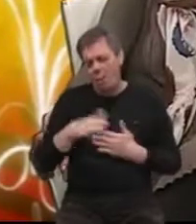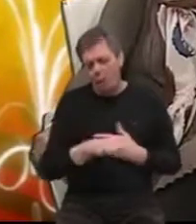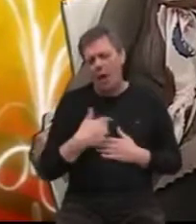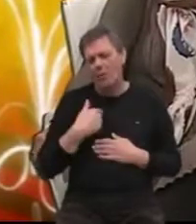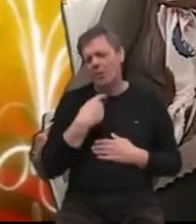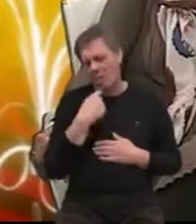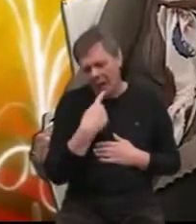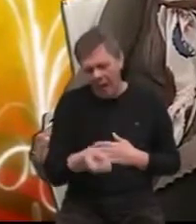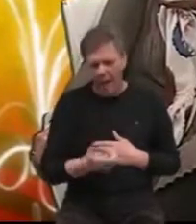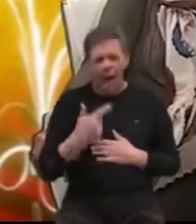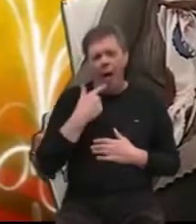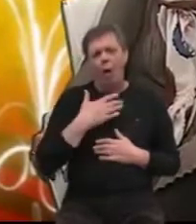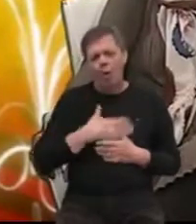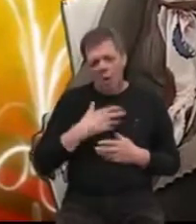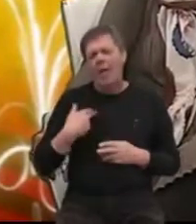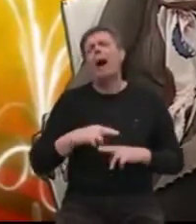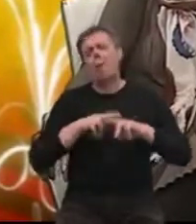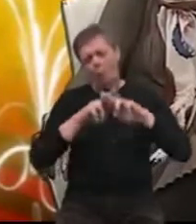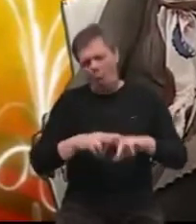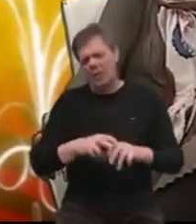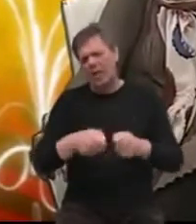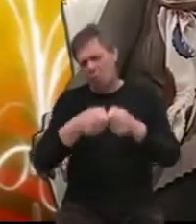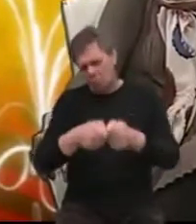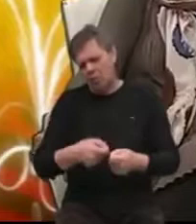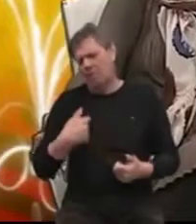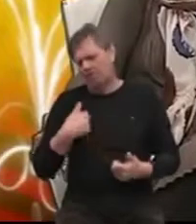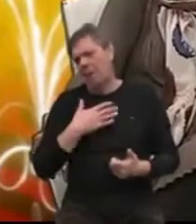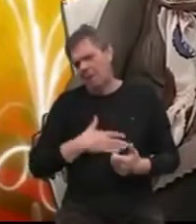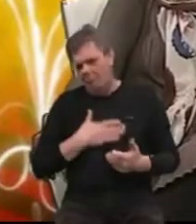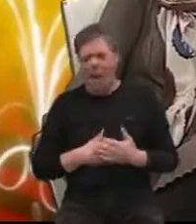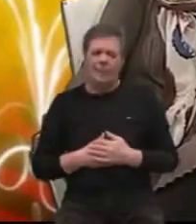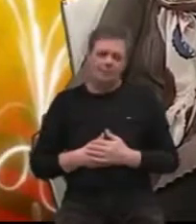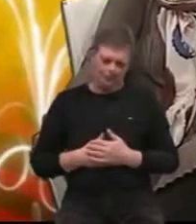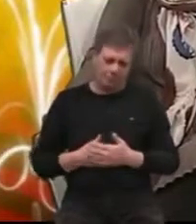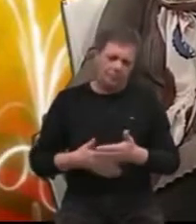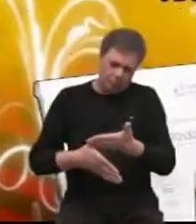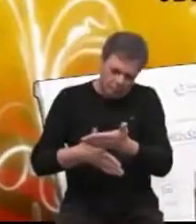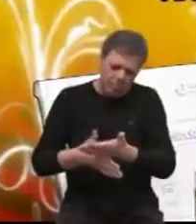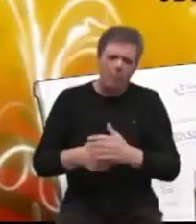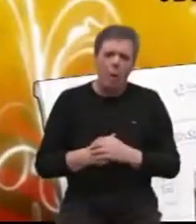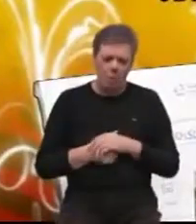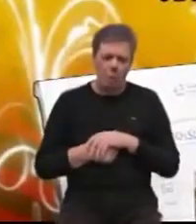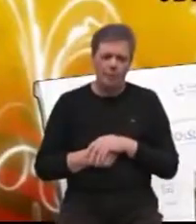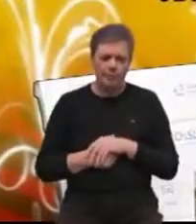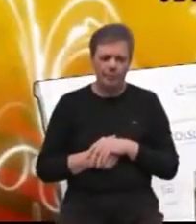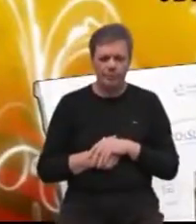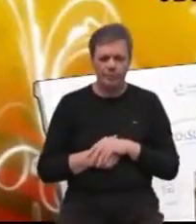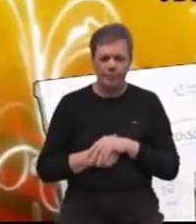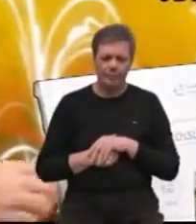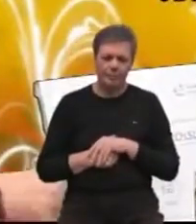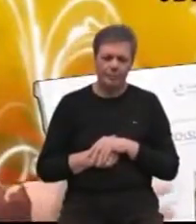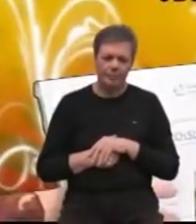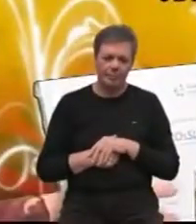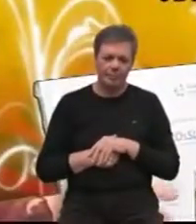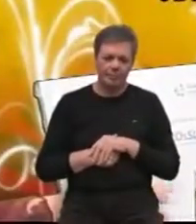gospođo Dajčić ako želi da ja mogu ostati u udruzi, da bi volila ono što sam naučila. I ona je signo bila sretna. Pa ja se nadam.